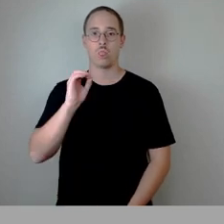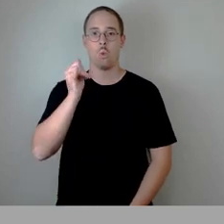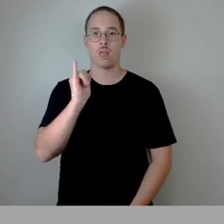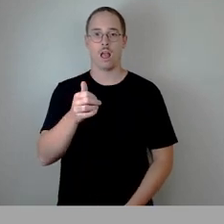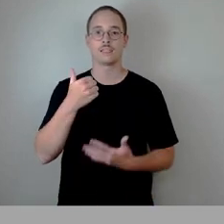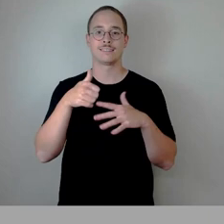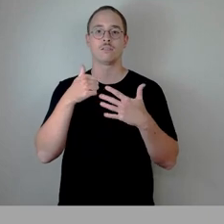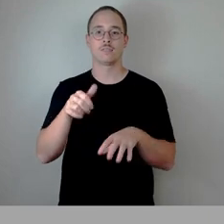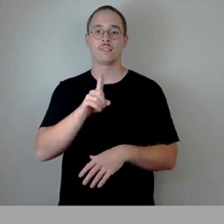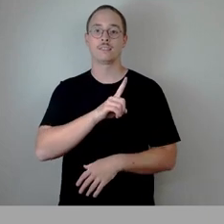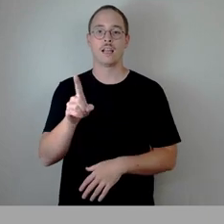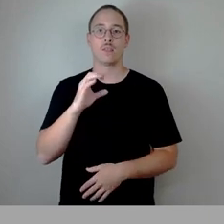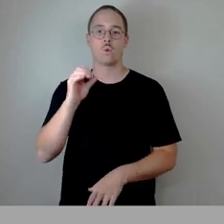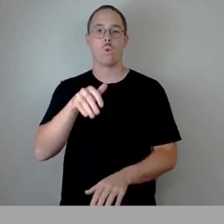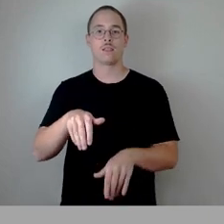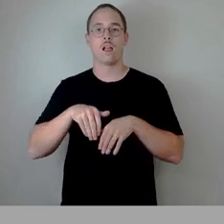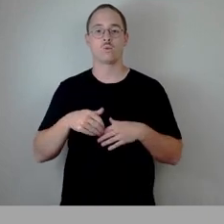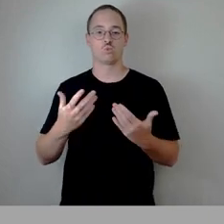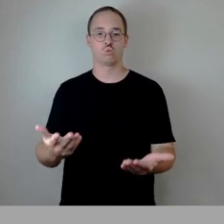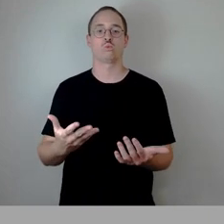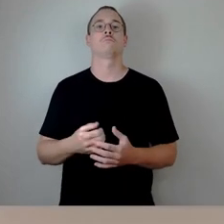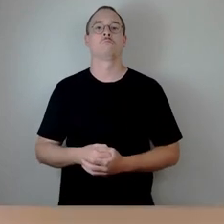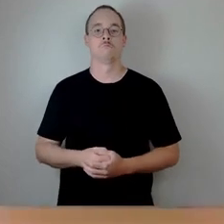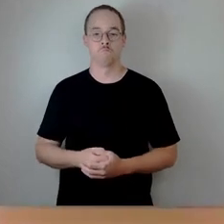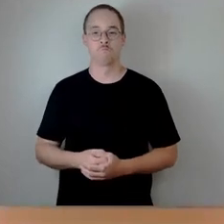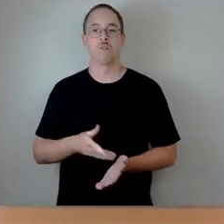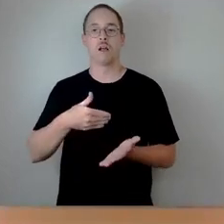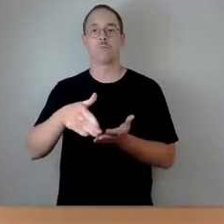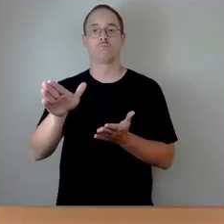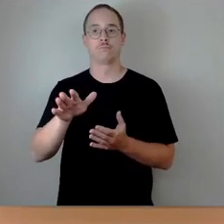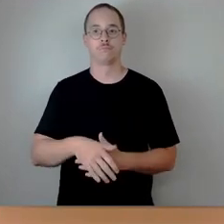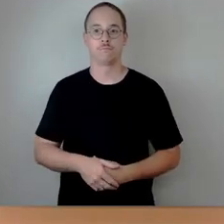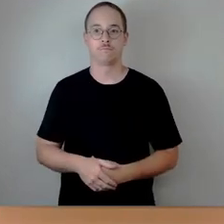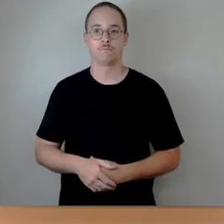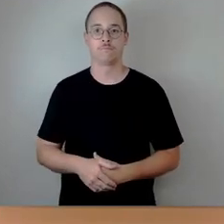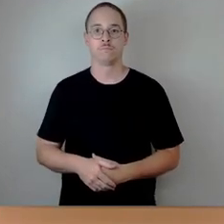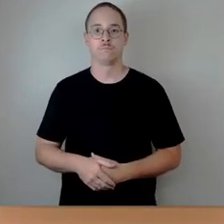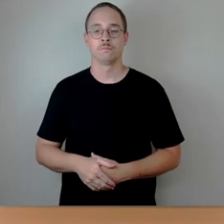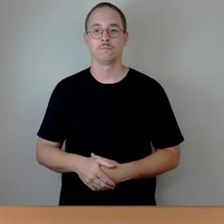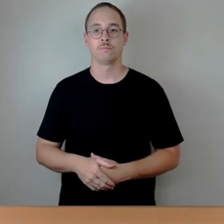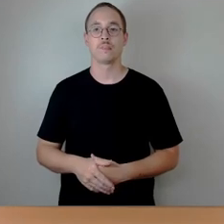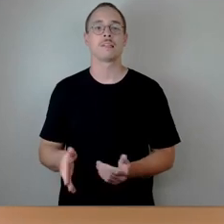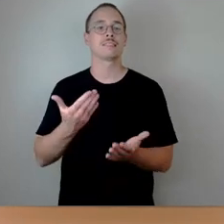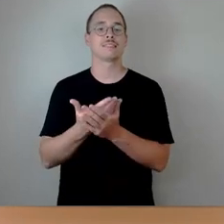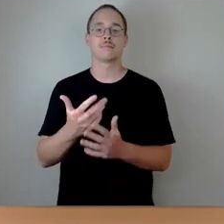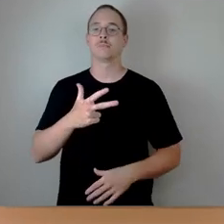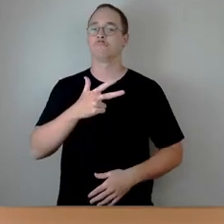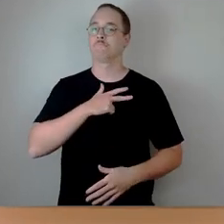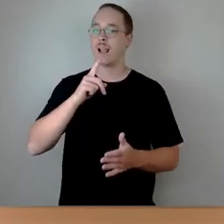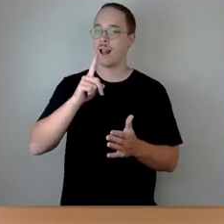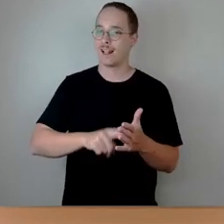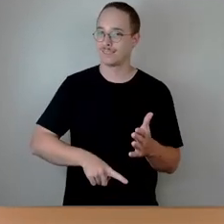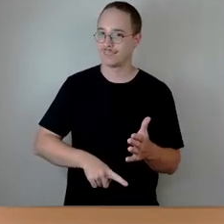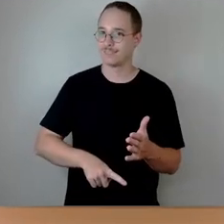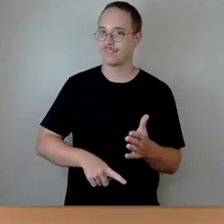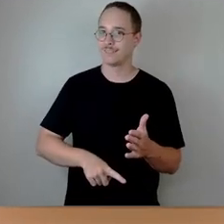Keine Ja, keine Enthaltung, 66 Nein, stimmt damit. Und damit last but not least die Abstimmung